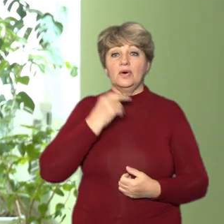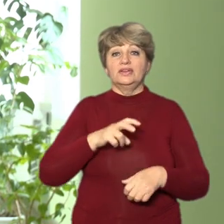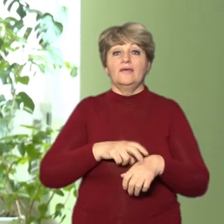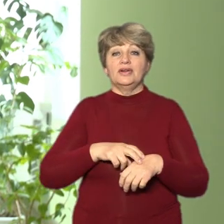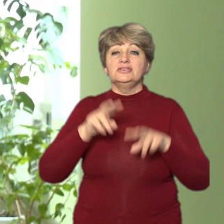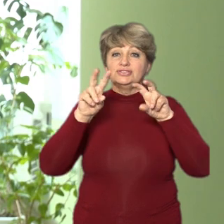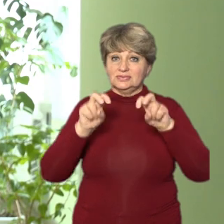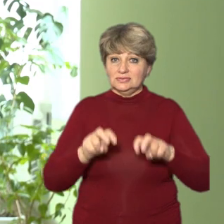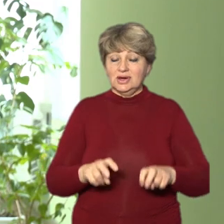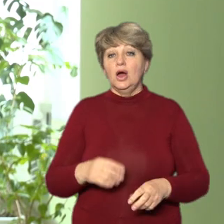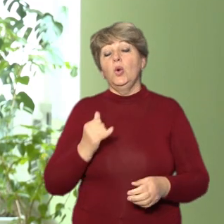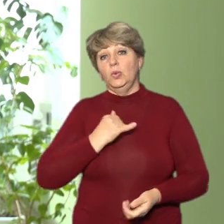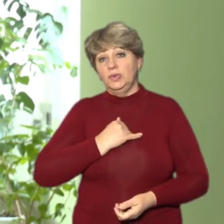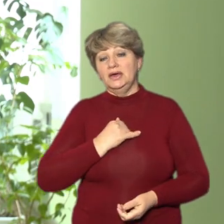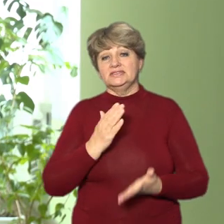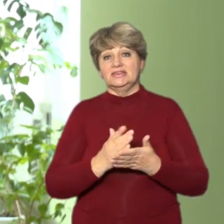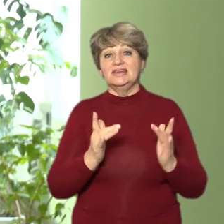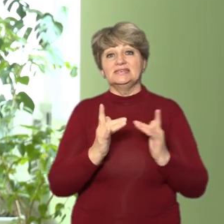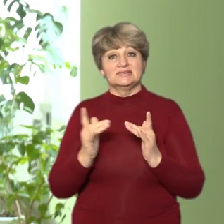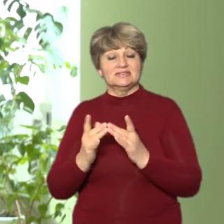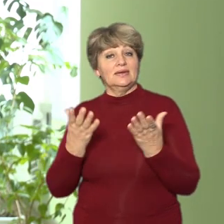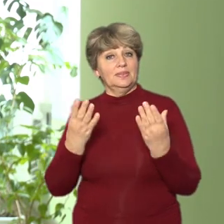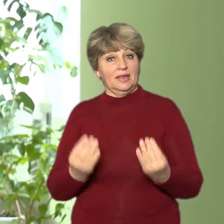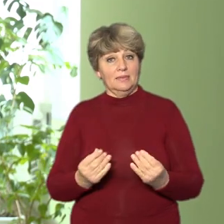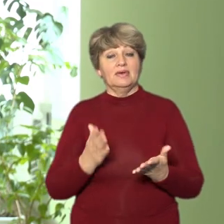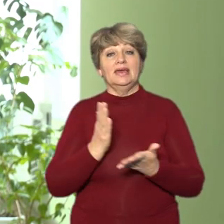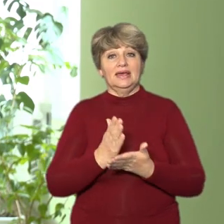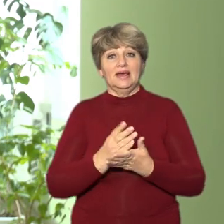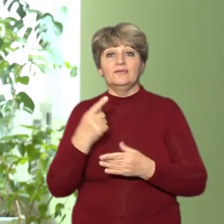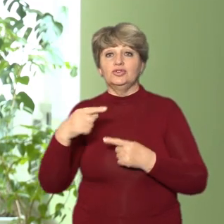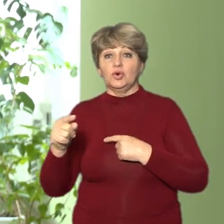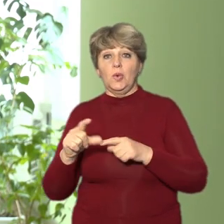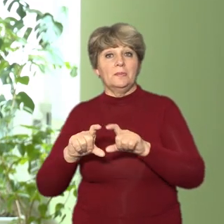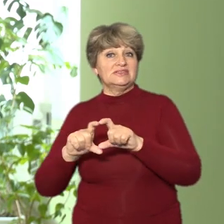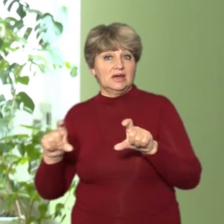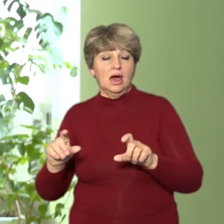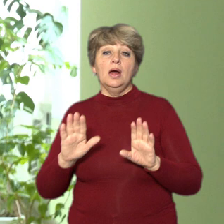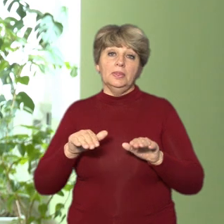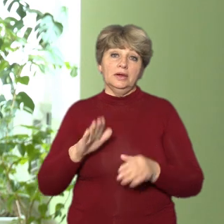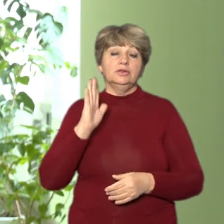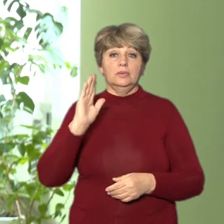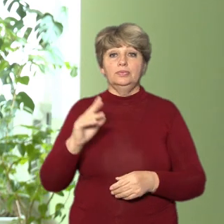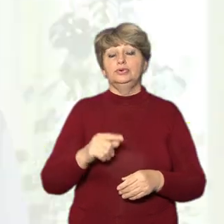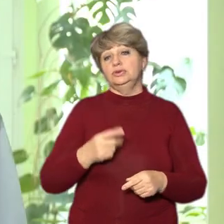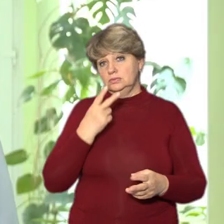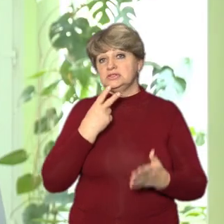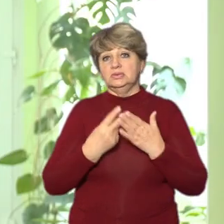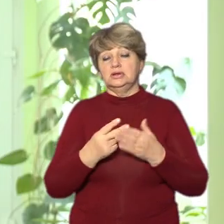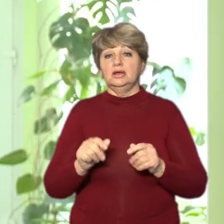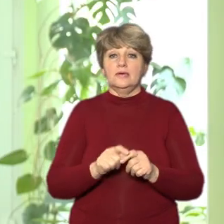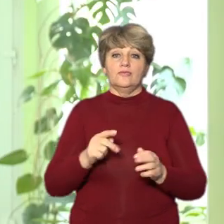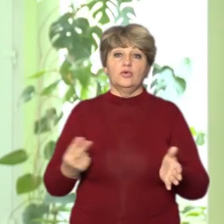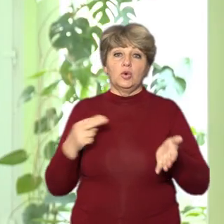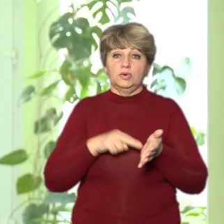або там у нас іще ліжка денна стаціонера в другому закладі, то тоді вже будемо реагувати на це і включати опалення. Зараз